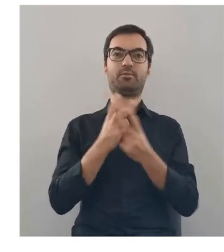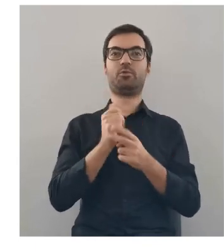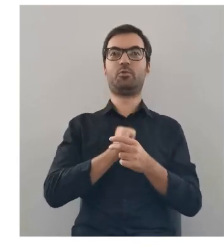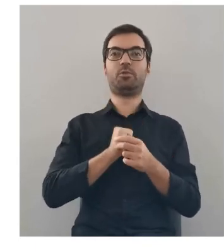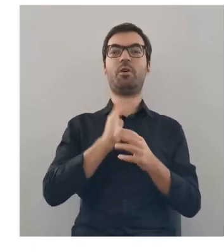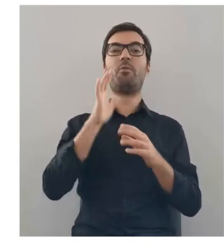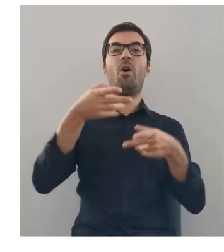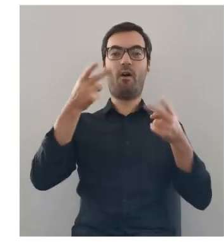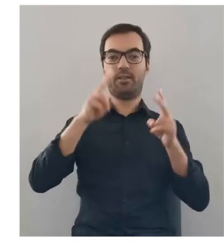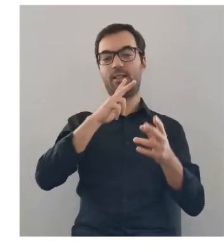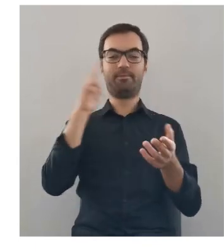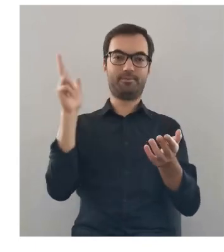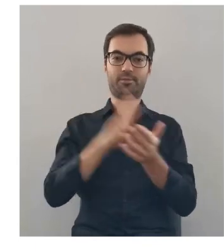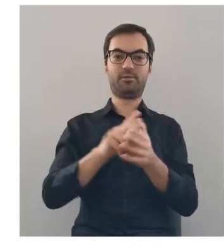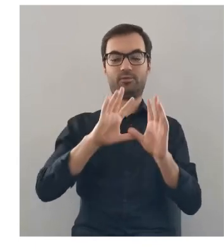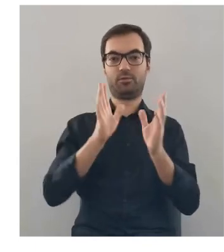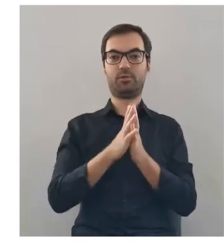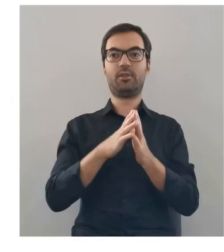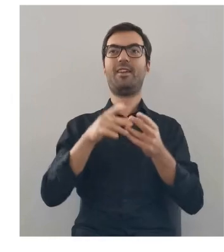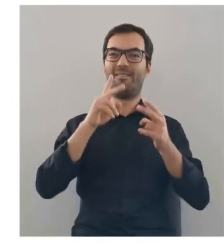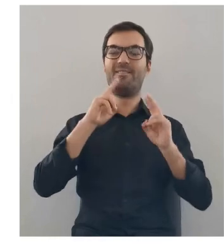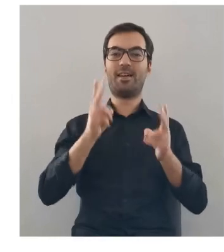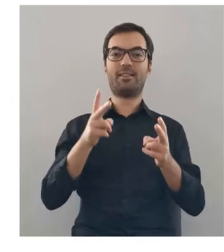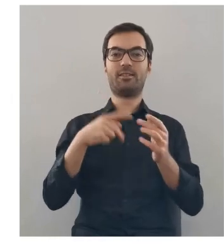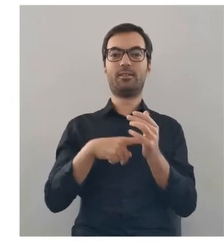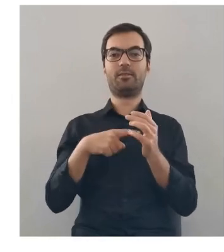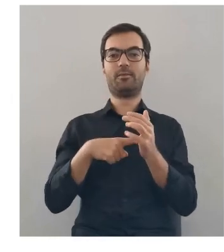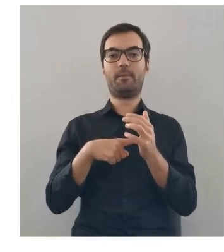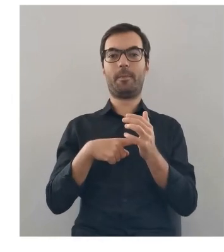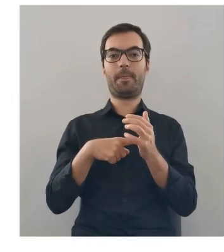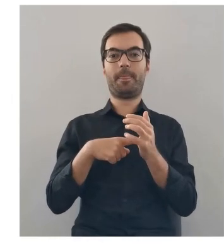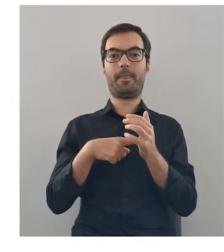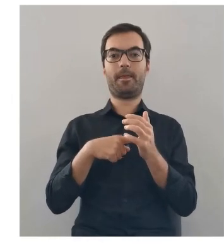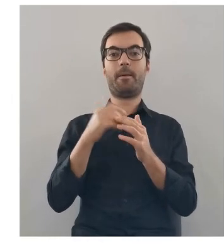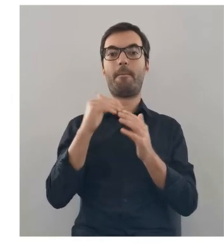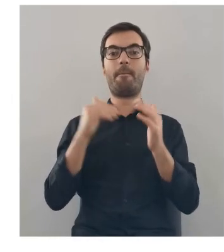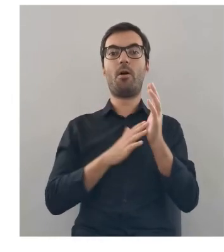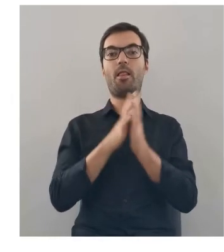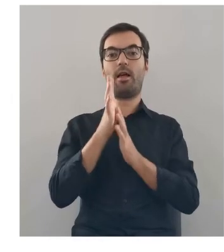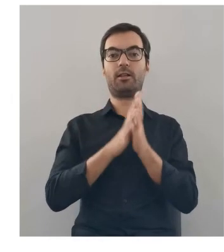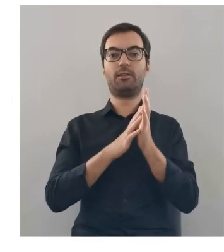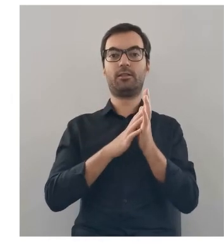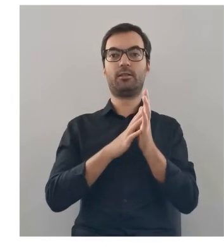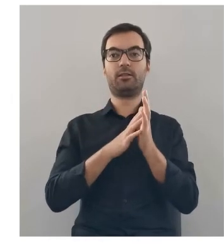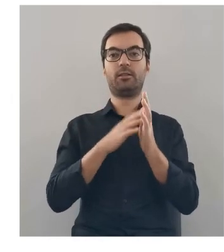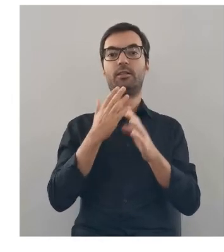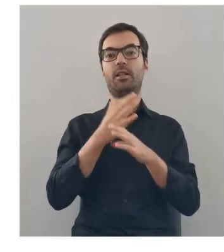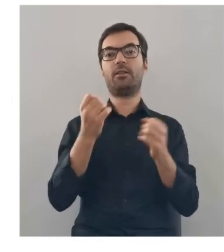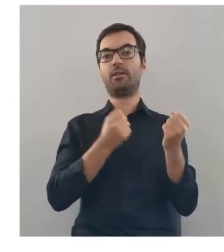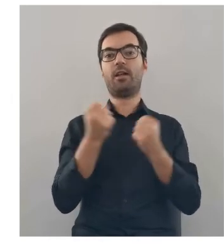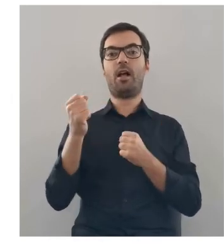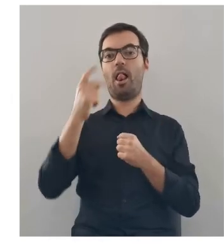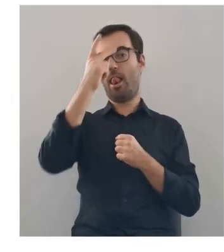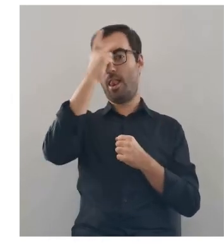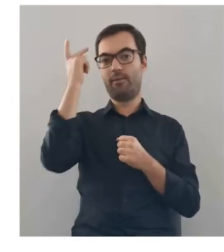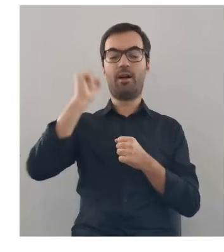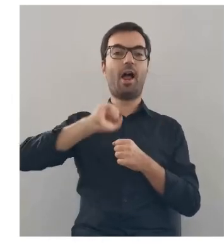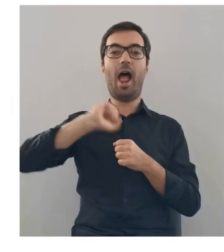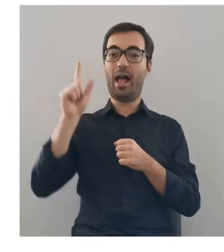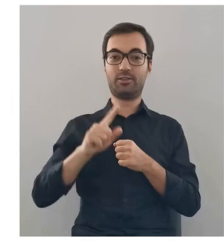Zresztą później już oficjalnie to wszystko chlepnięto i rzeczywiście Podlasie pozostawało w rękach